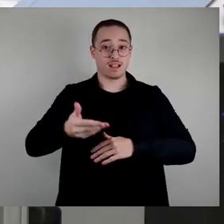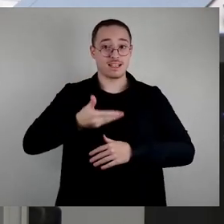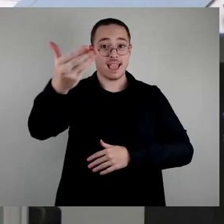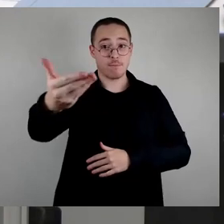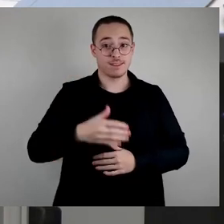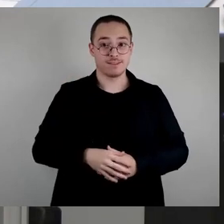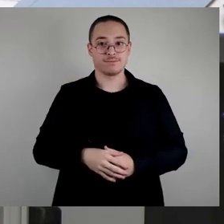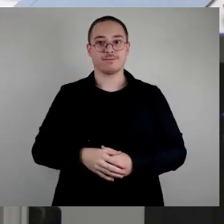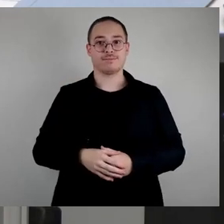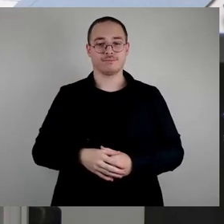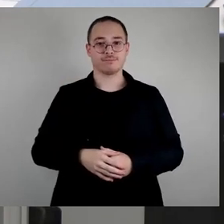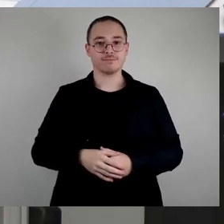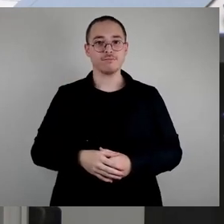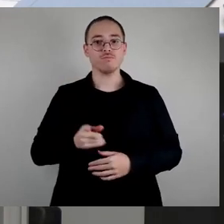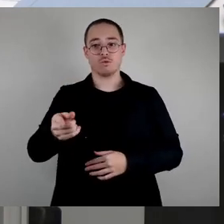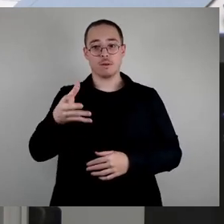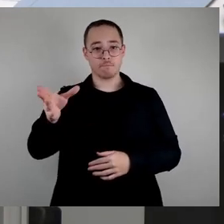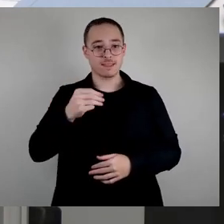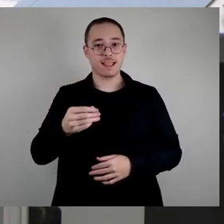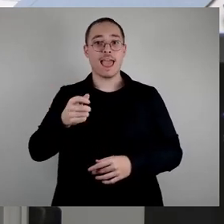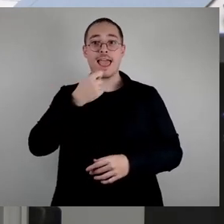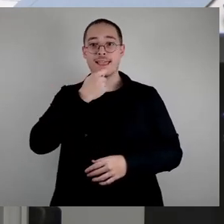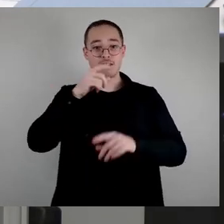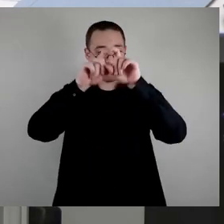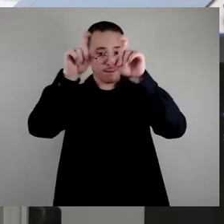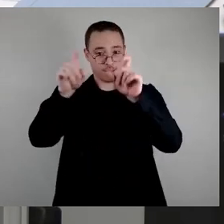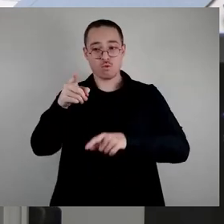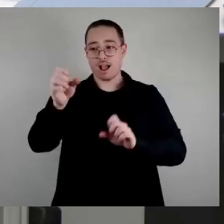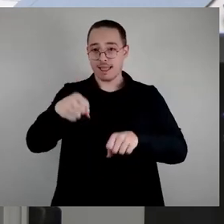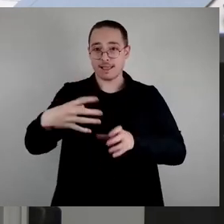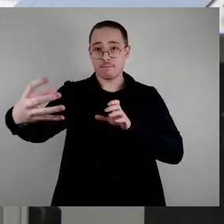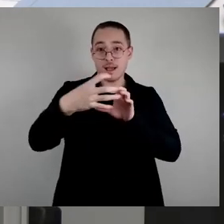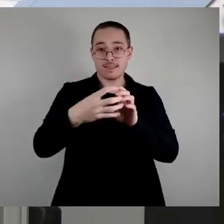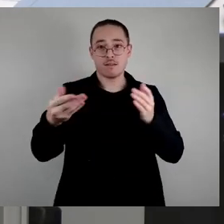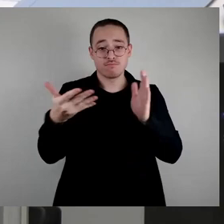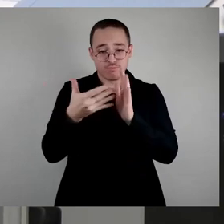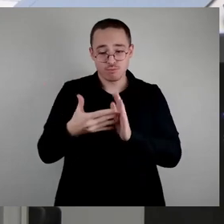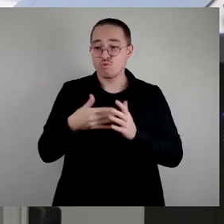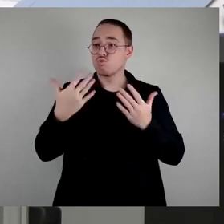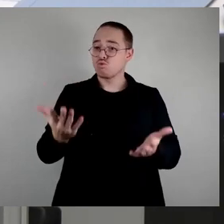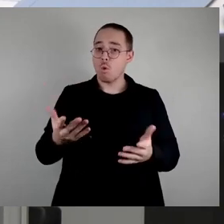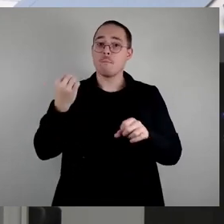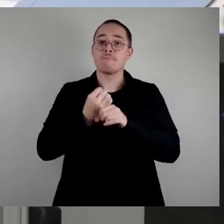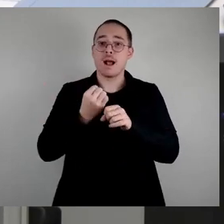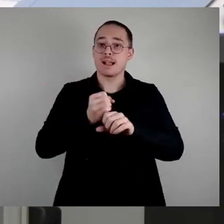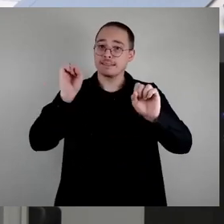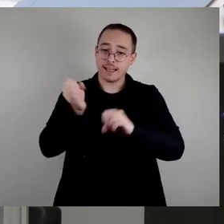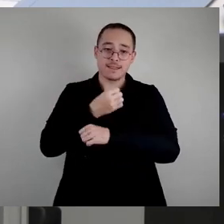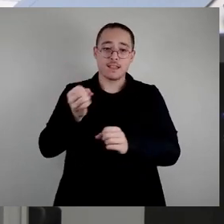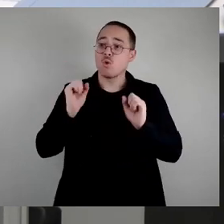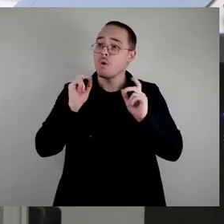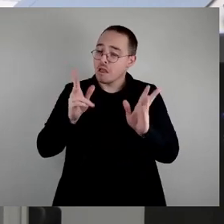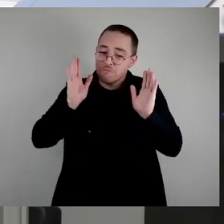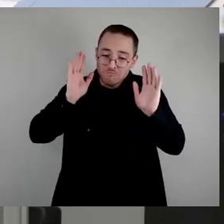mit den Essensanbietern prüfen können. Und wenn es nicht machbar ist, dann ist es vielleicht nicht machbar. Und wenn es nicht machbar ist, dann wäre es eine gute